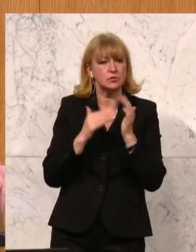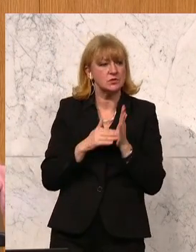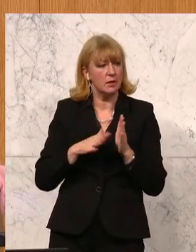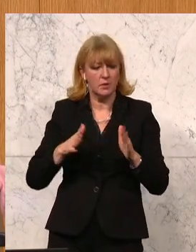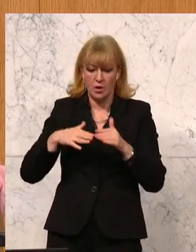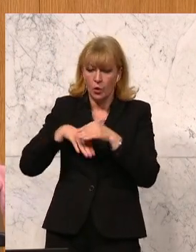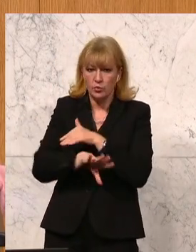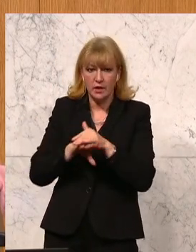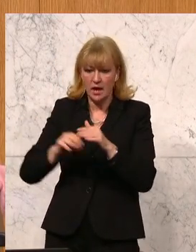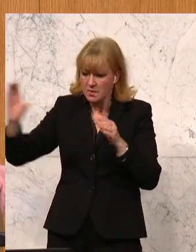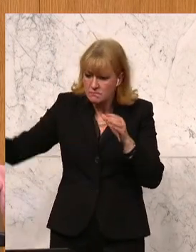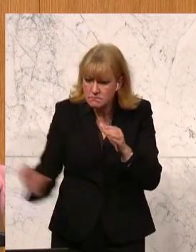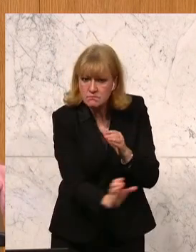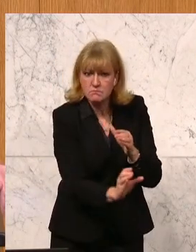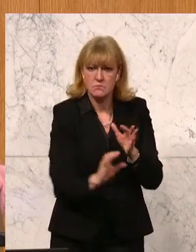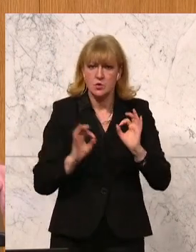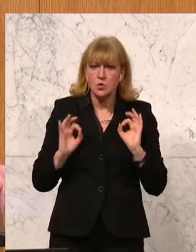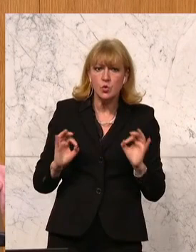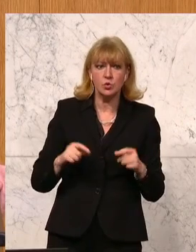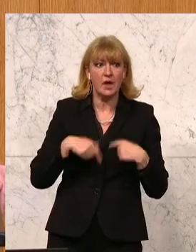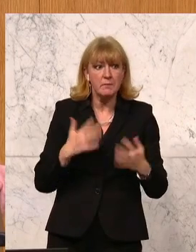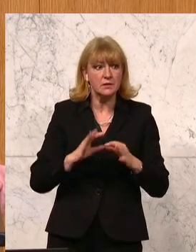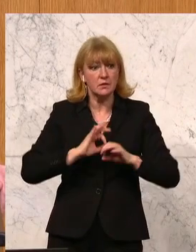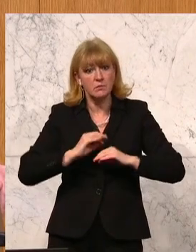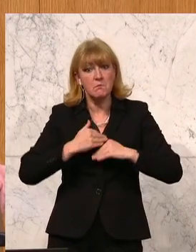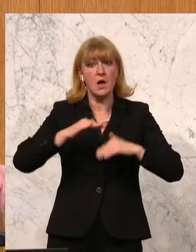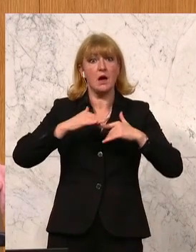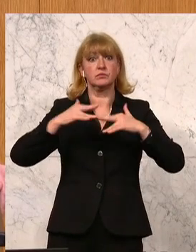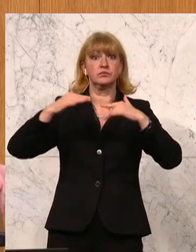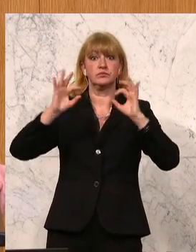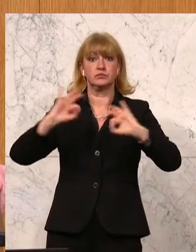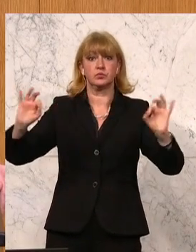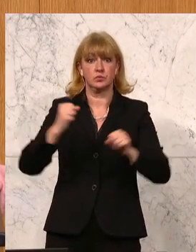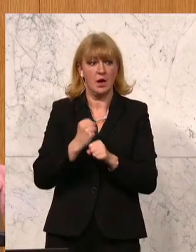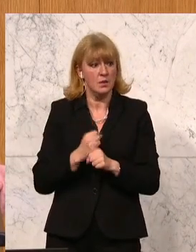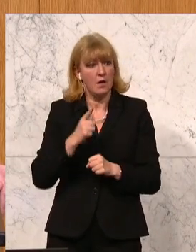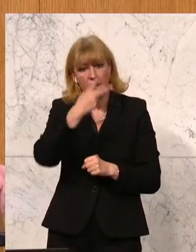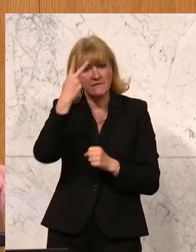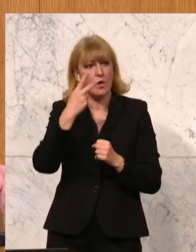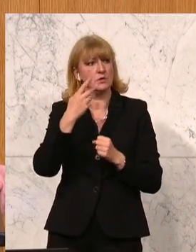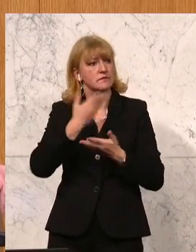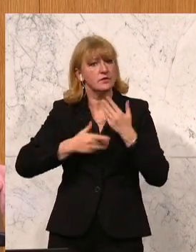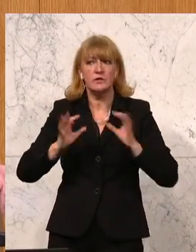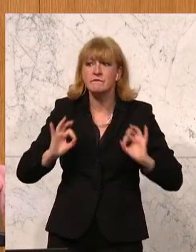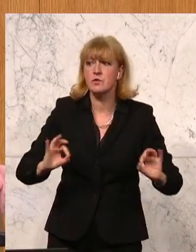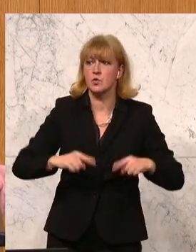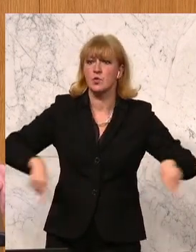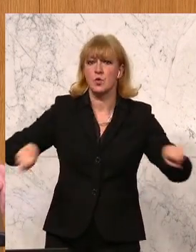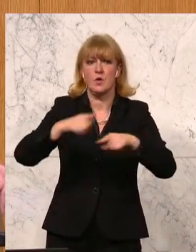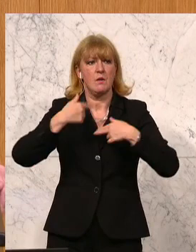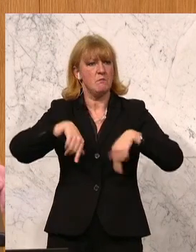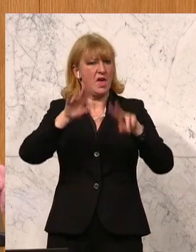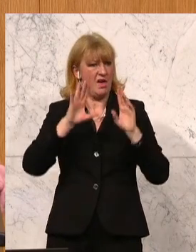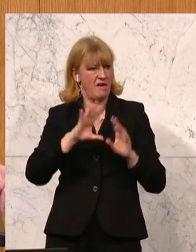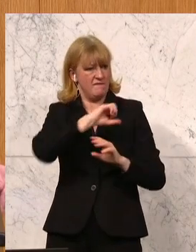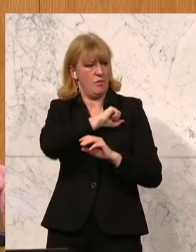Unternehmen einzusetzen, Effizienz zu steigern. Auch hier volkswirtschaftlich natürlich auch einen Mehrwert zu generieren. Aber, und das ist vielleicht